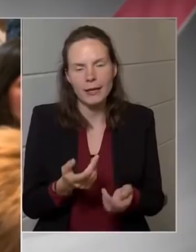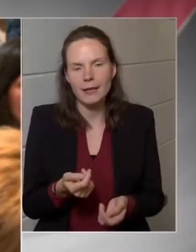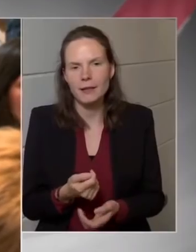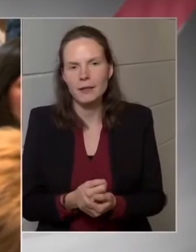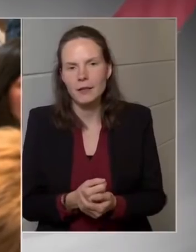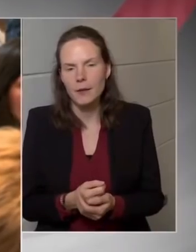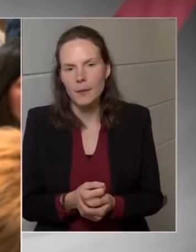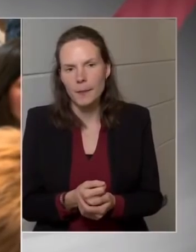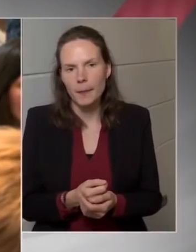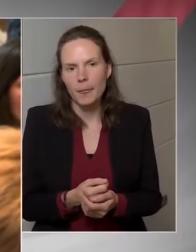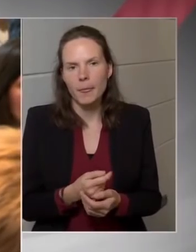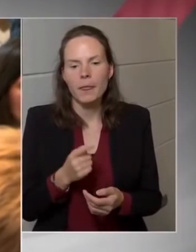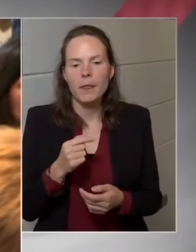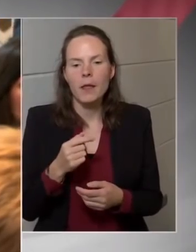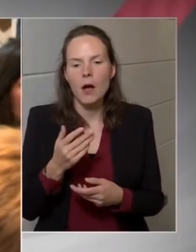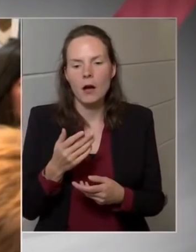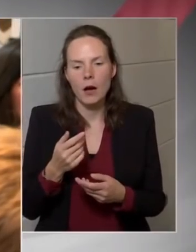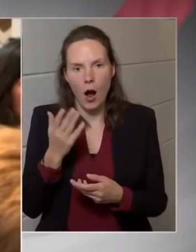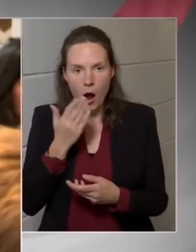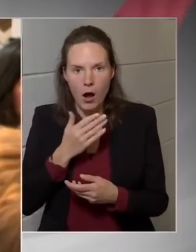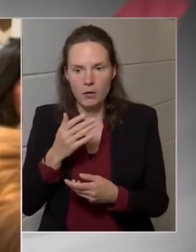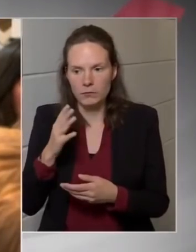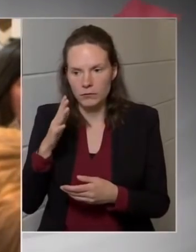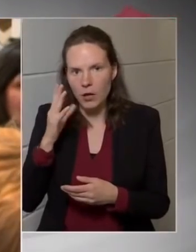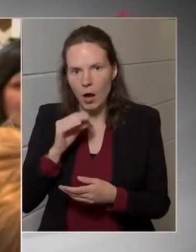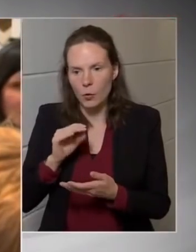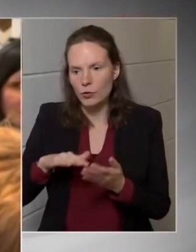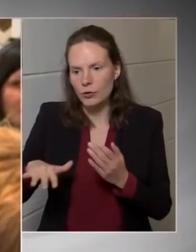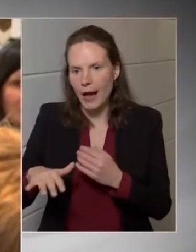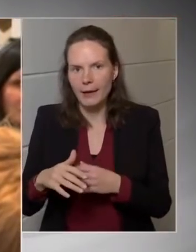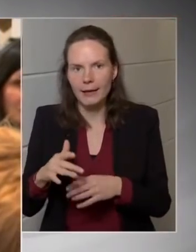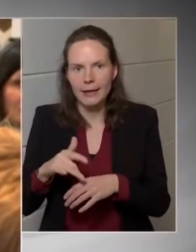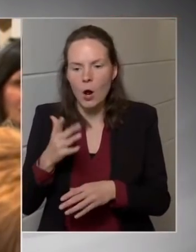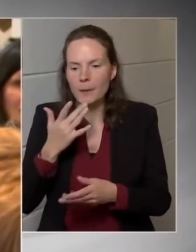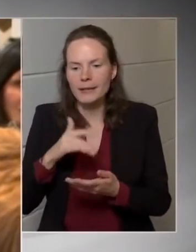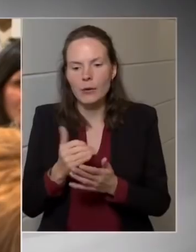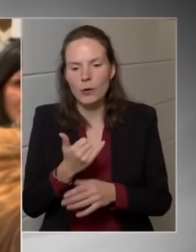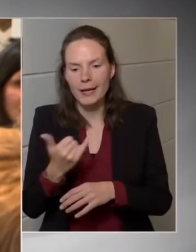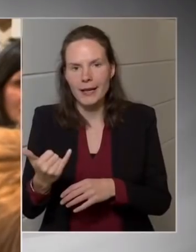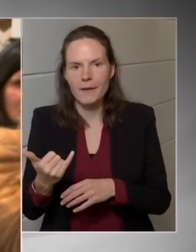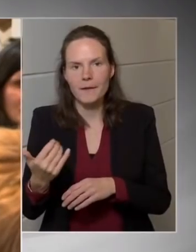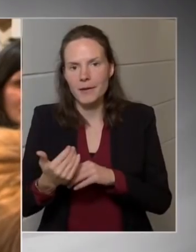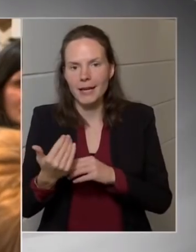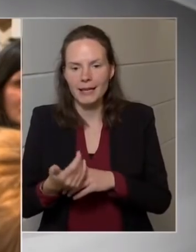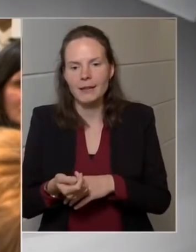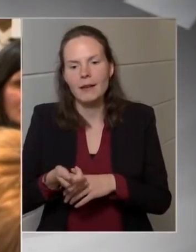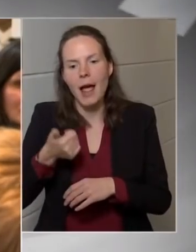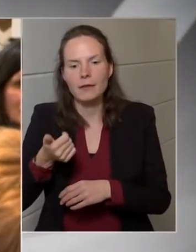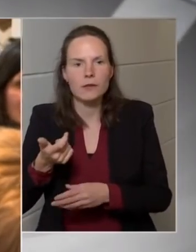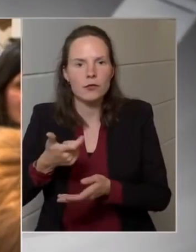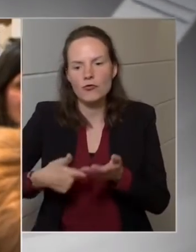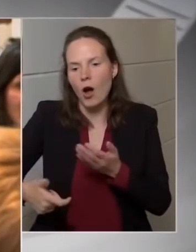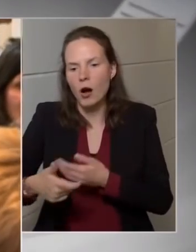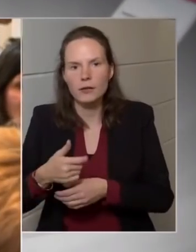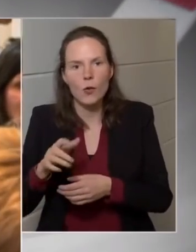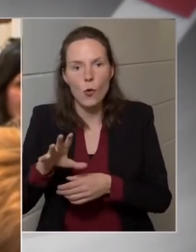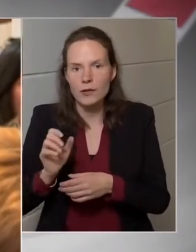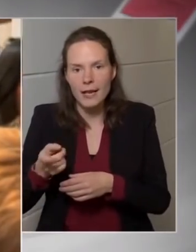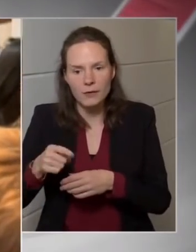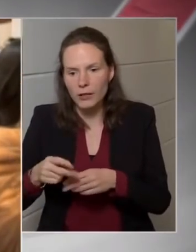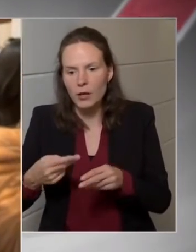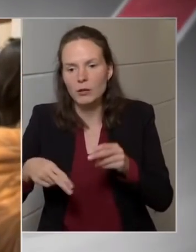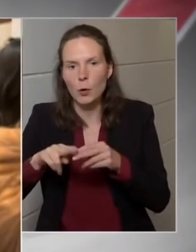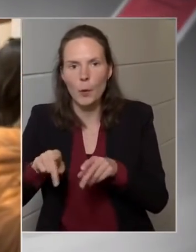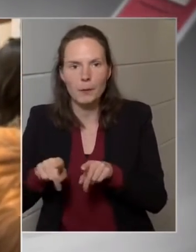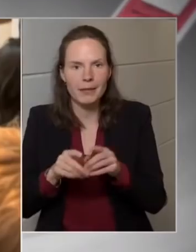érintettek a lakosságra. Tehát, hogyha mondjuk az év végére egy kilótrapista 500 forinttal több lesz, mint most, vagy mondjuk egy fapados repülője egy mondjuk